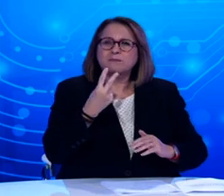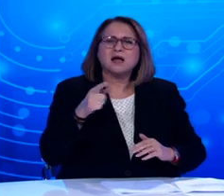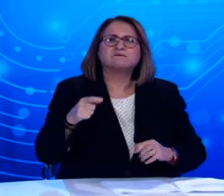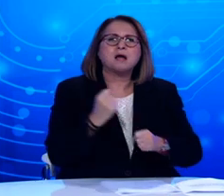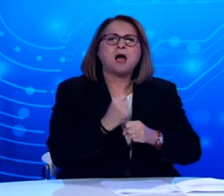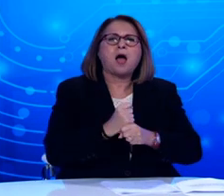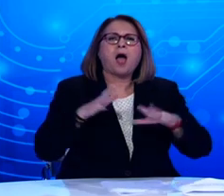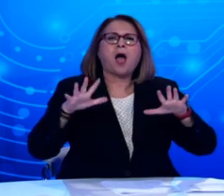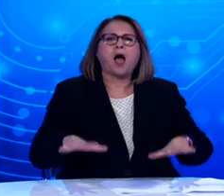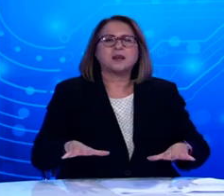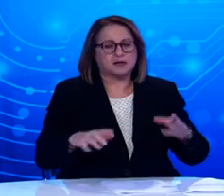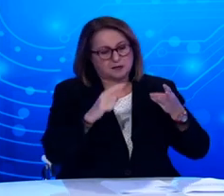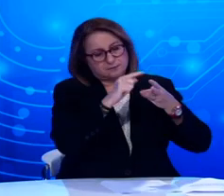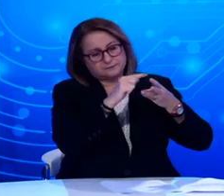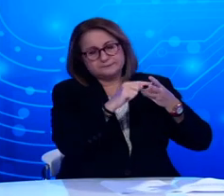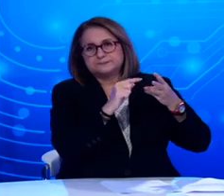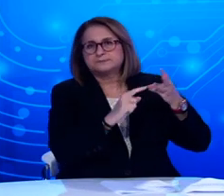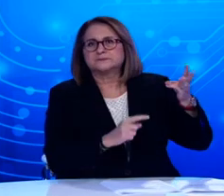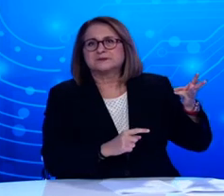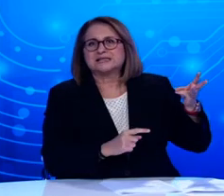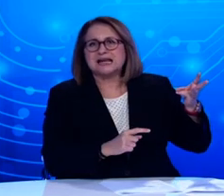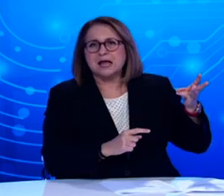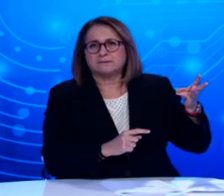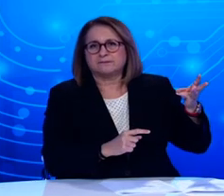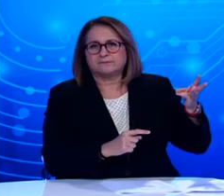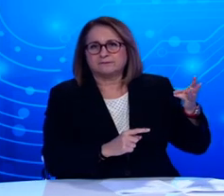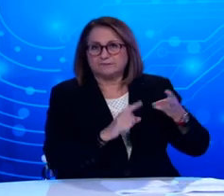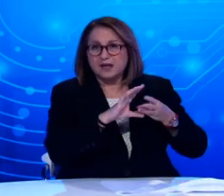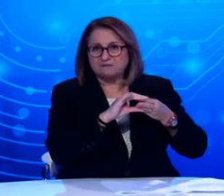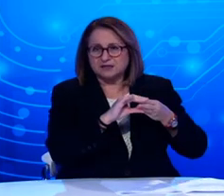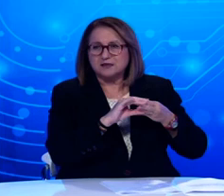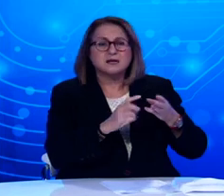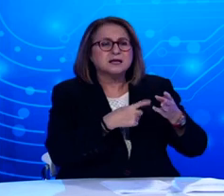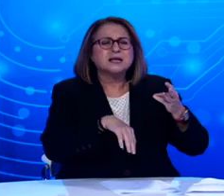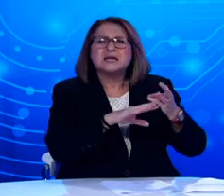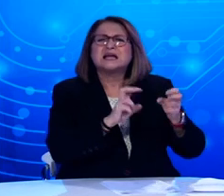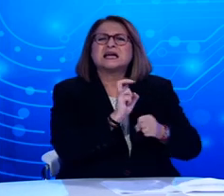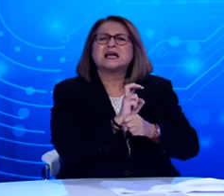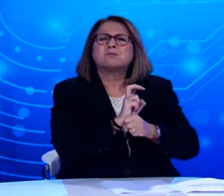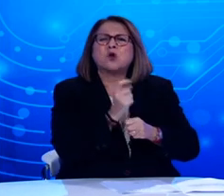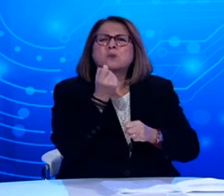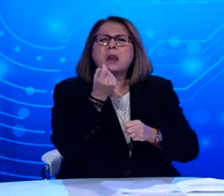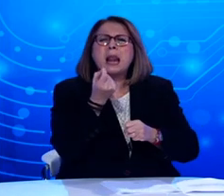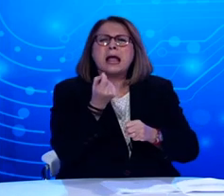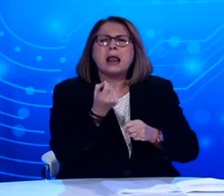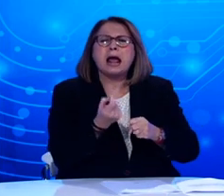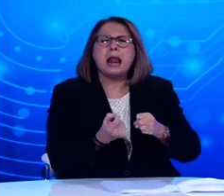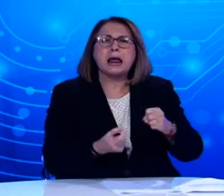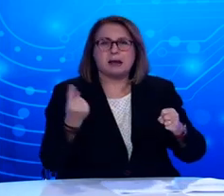Αυτές είναι οι τρεις μεγαλύτερες ομάδες και ξεχωρίζουν, μια και οι υπόλοιπες ομάδες είναι σε ποσοστά μονοψήφια.